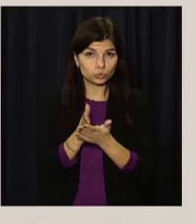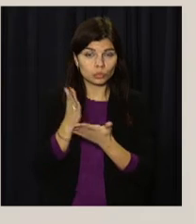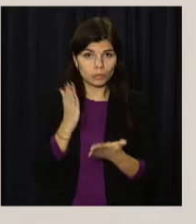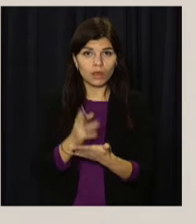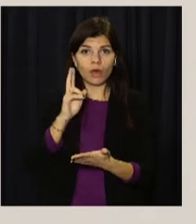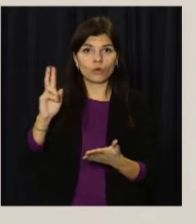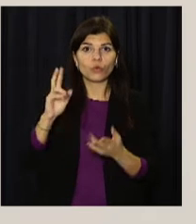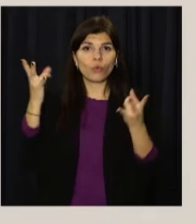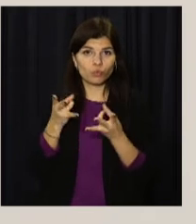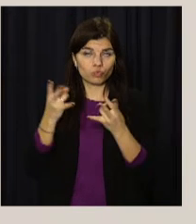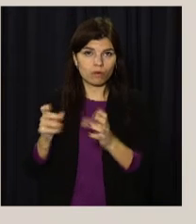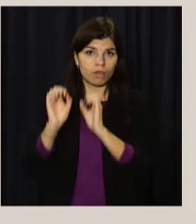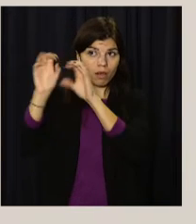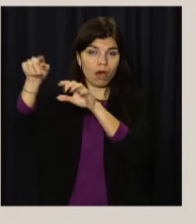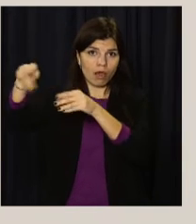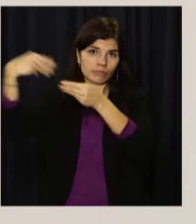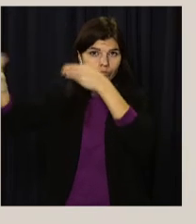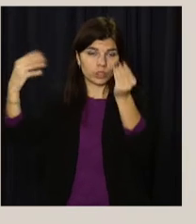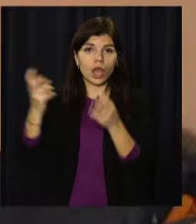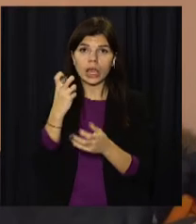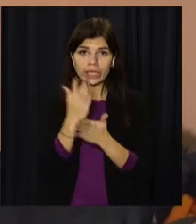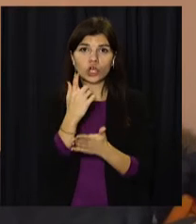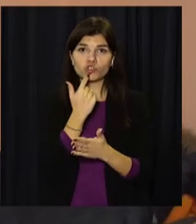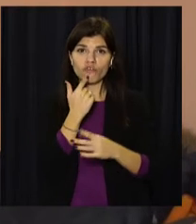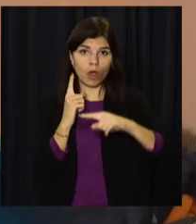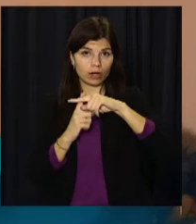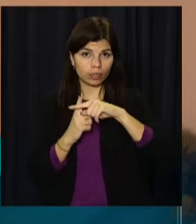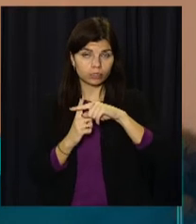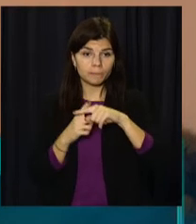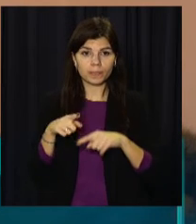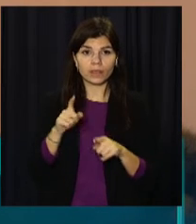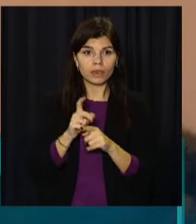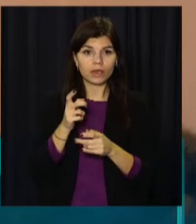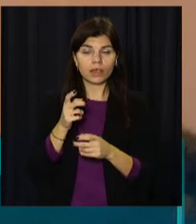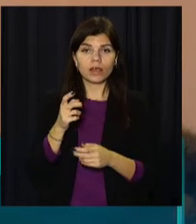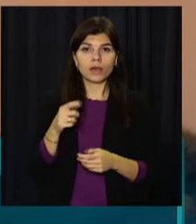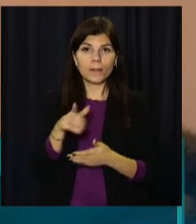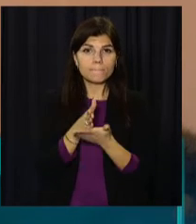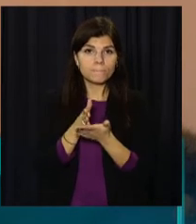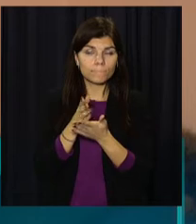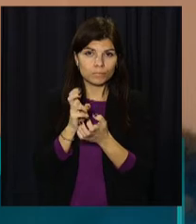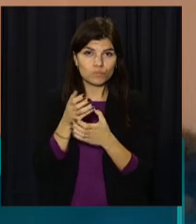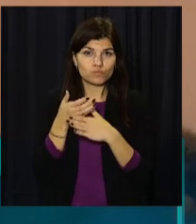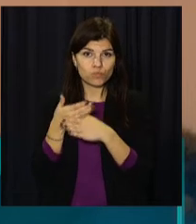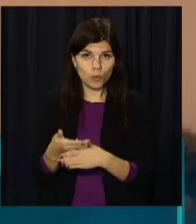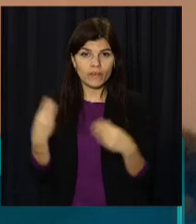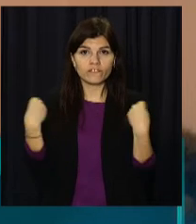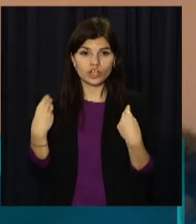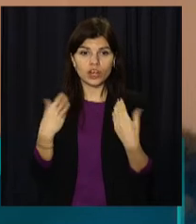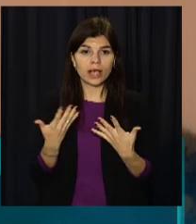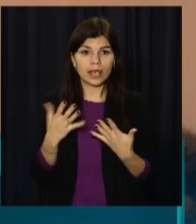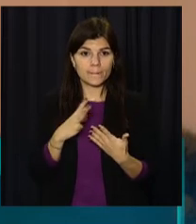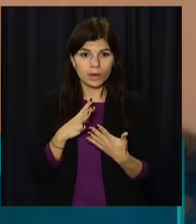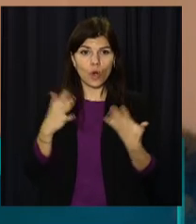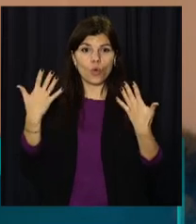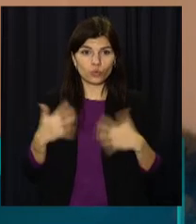доброчинні організації. Одна з таких – «Шервоний хрест». В рамках гуманітарної освіти ми надаємо речі, які були